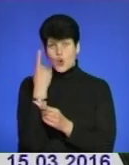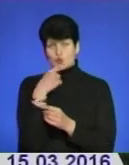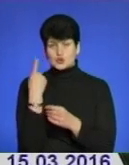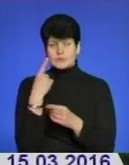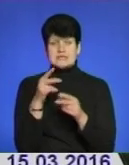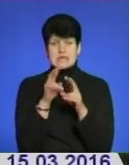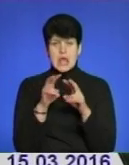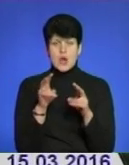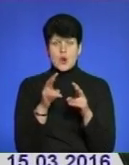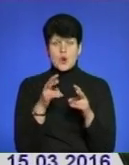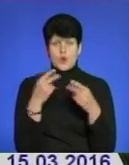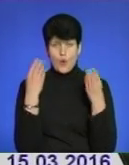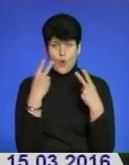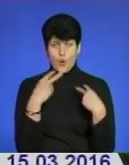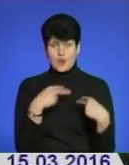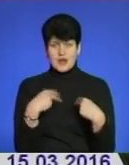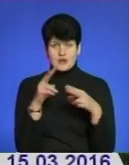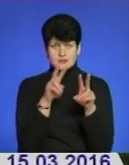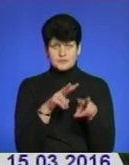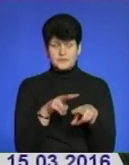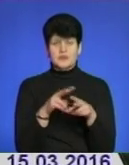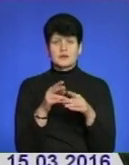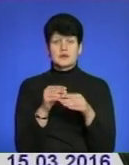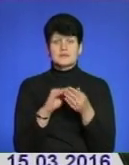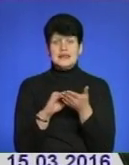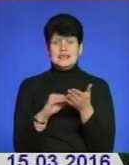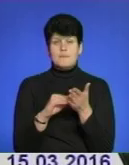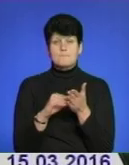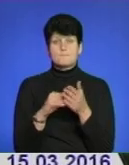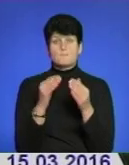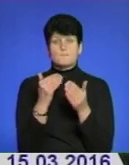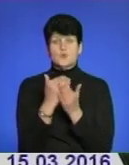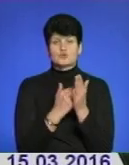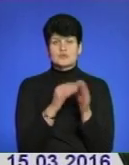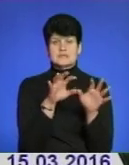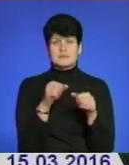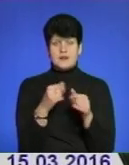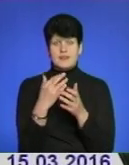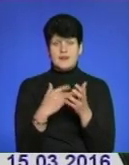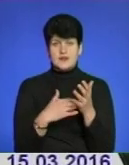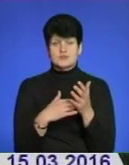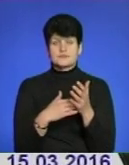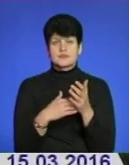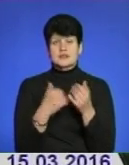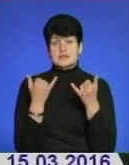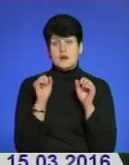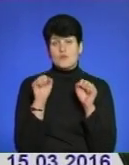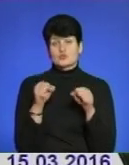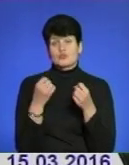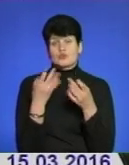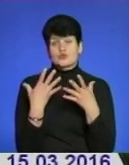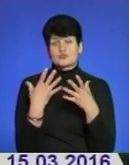огляд під час, наприклад, складання адміністративного протоколу, вилучали речі під протокол. Зараз вони можуть просто